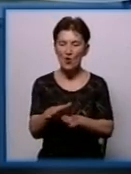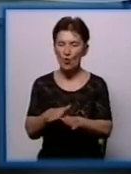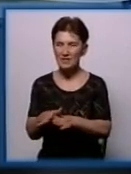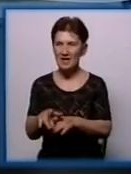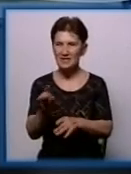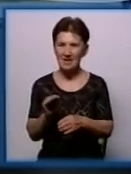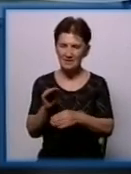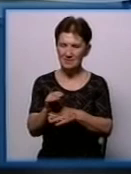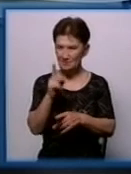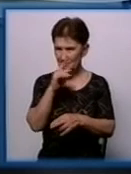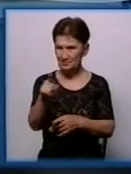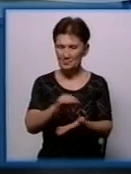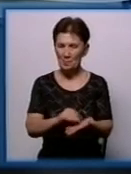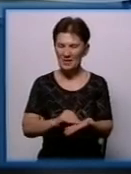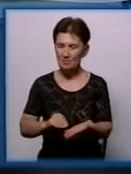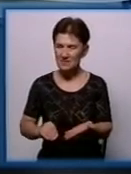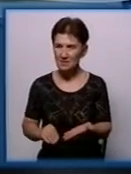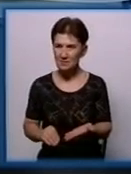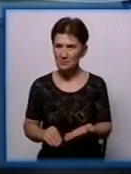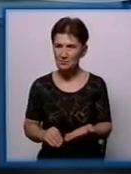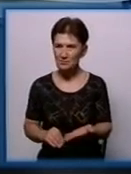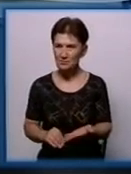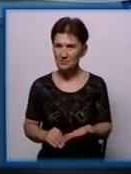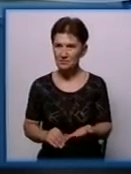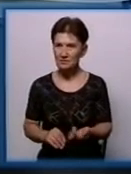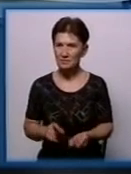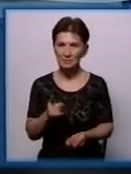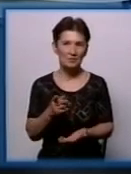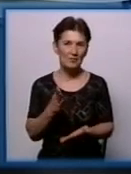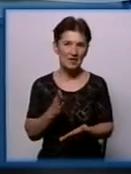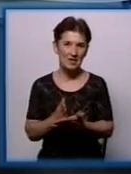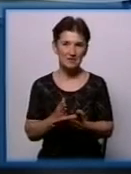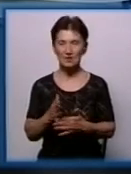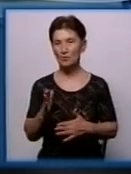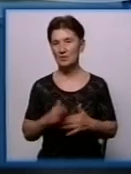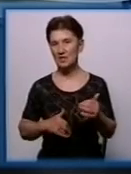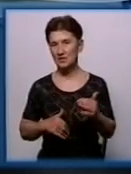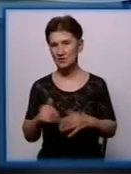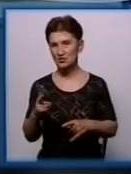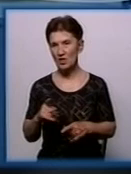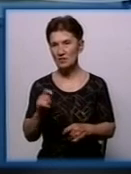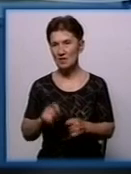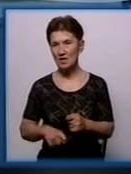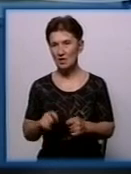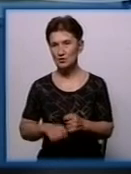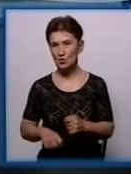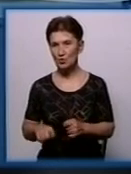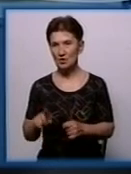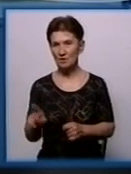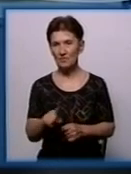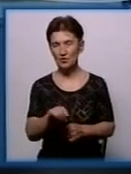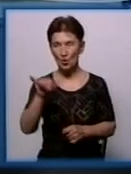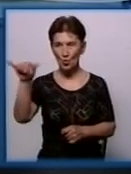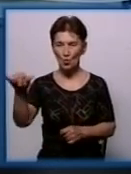Я скажу, відповідно, рух є, є практичні заходи. На контролі воно голови